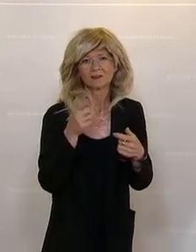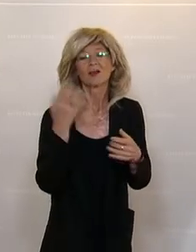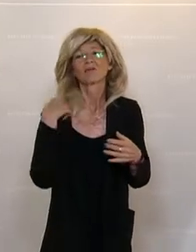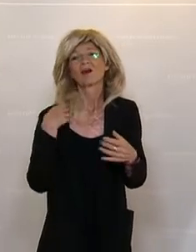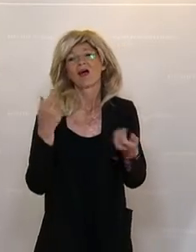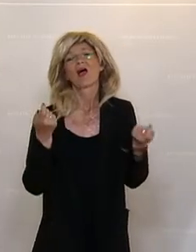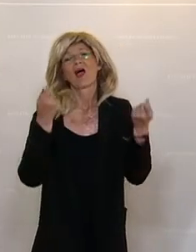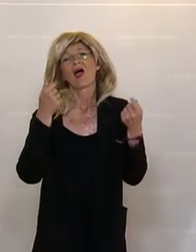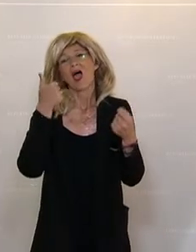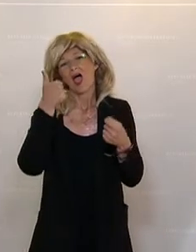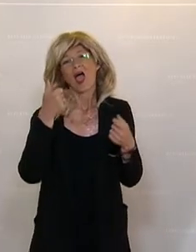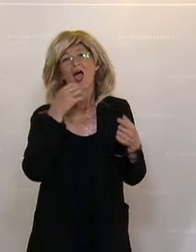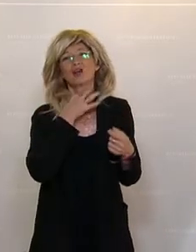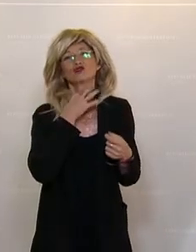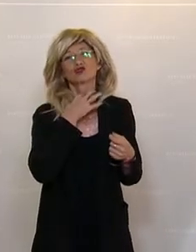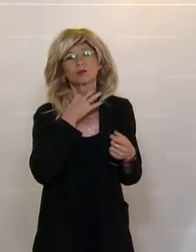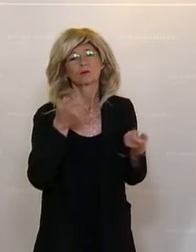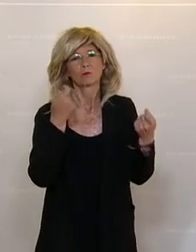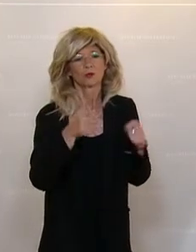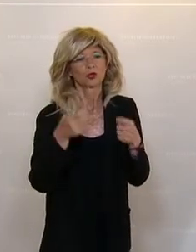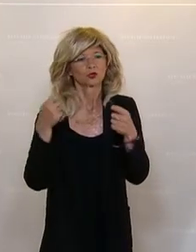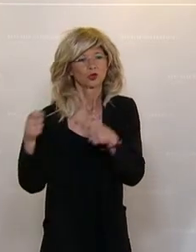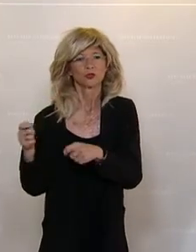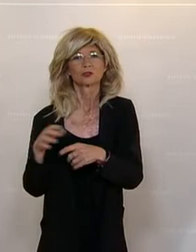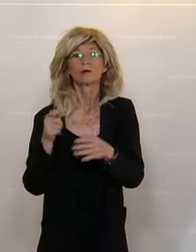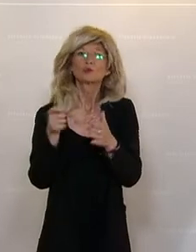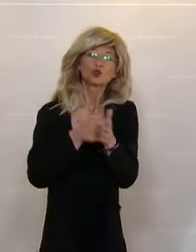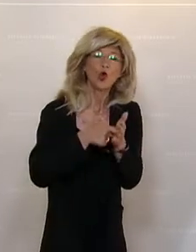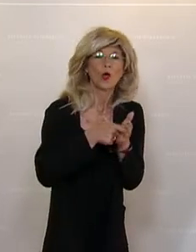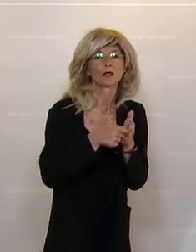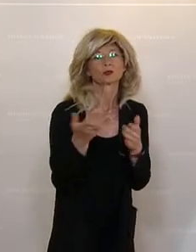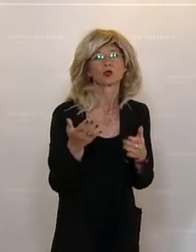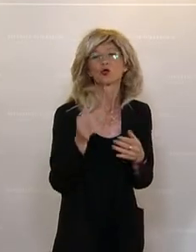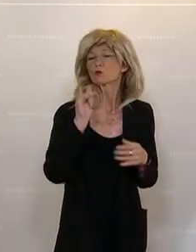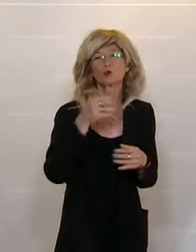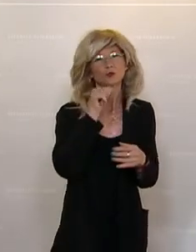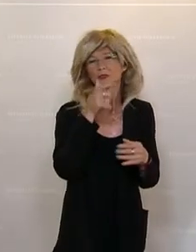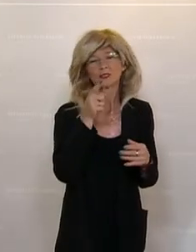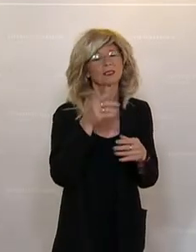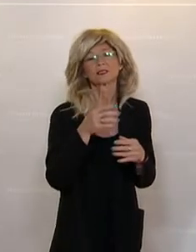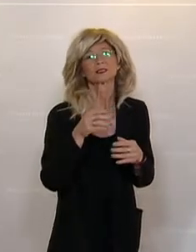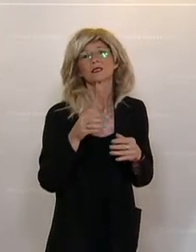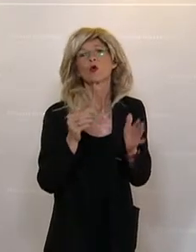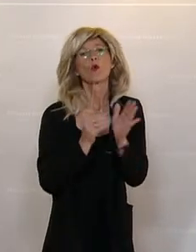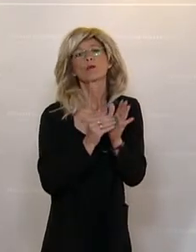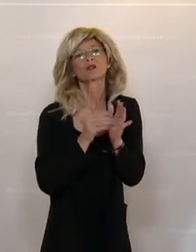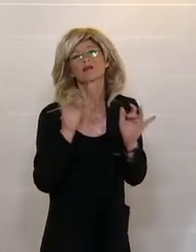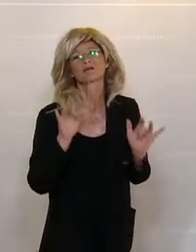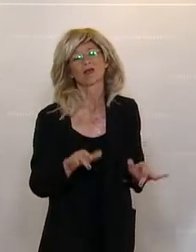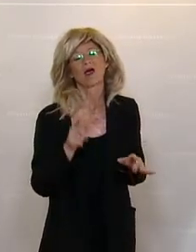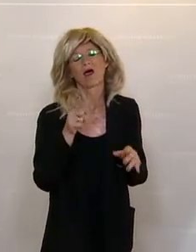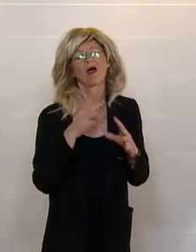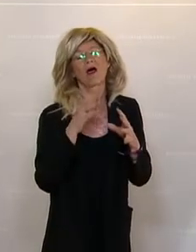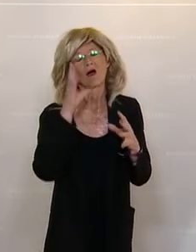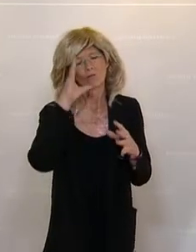beschlossen haben, dass wir hier auch eine Korrektur vornehmen, dass nicht unbedingt eine Wohngemeinschaft vorliegen kann und muss,